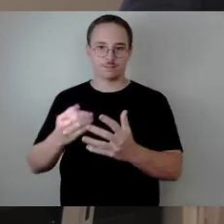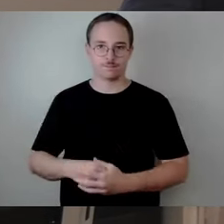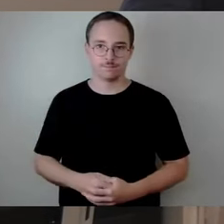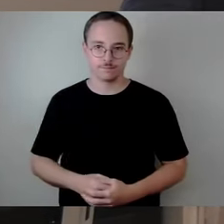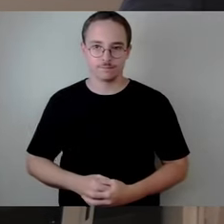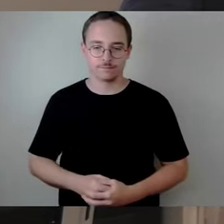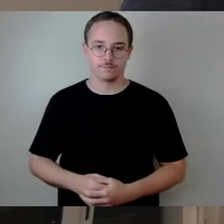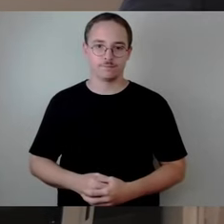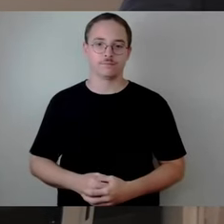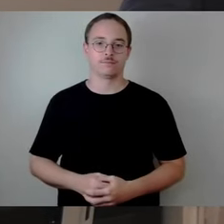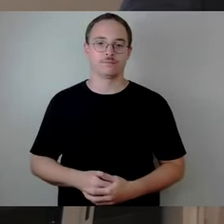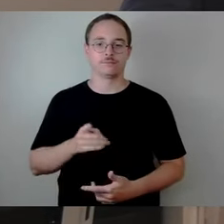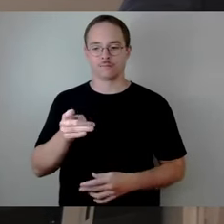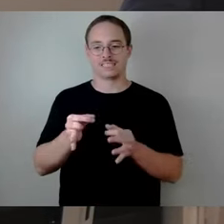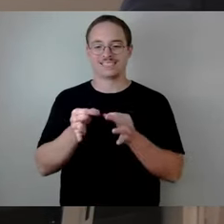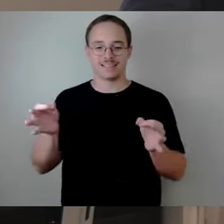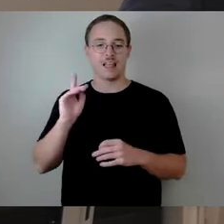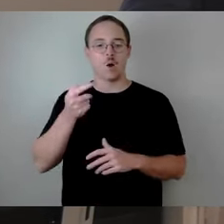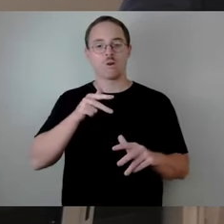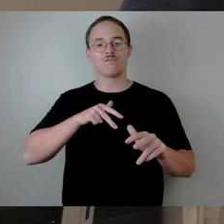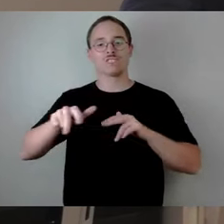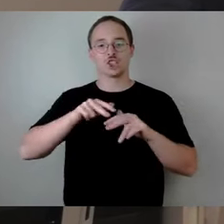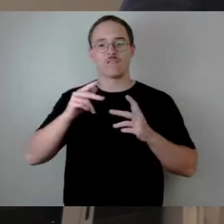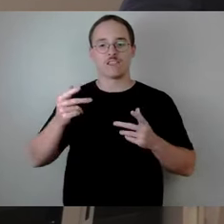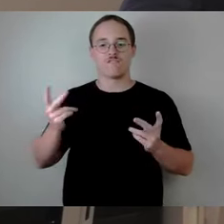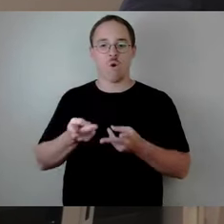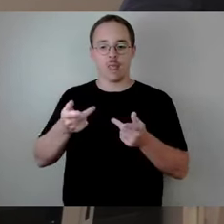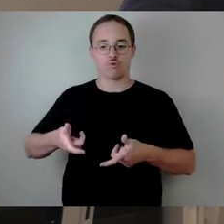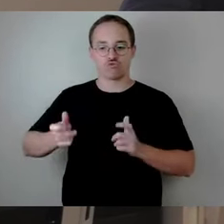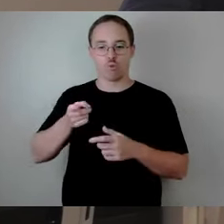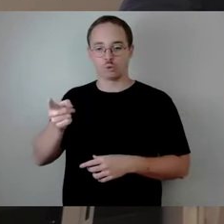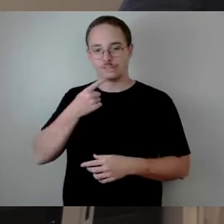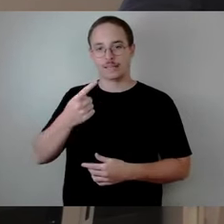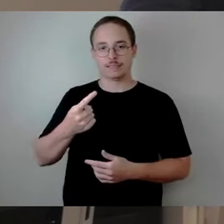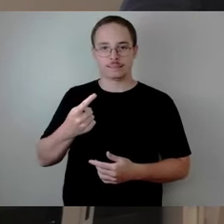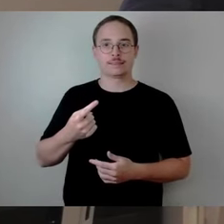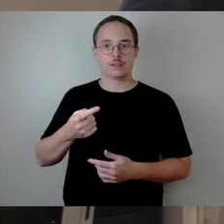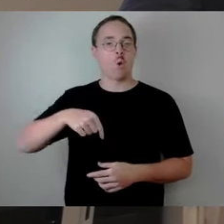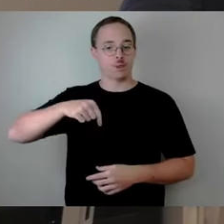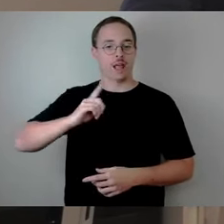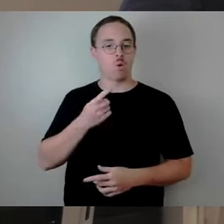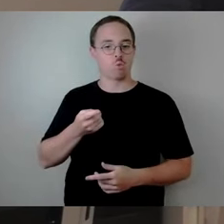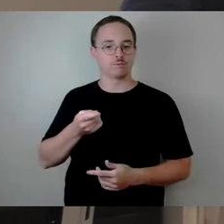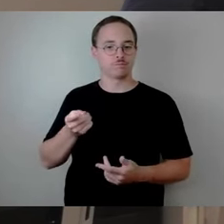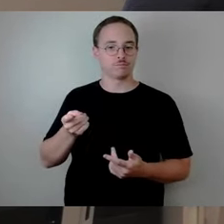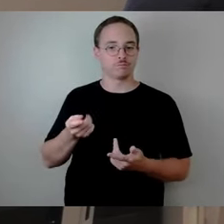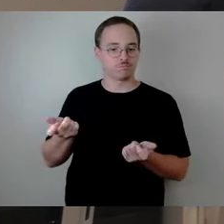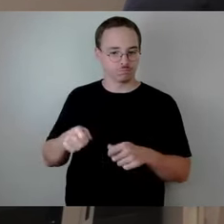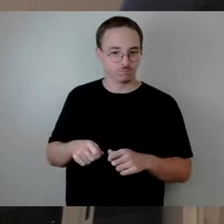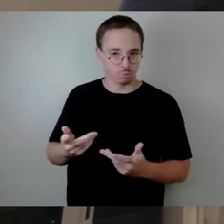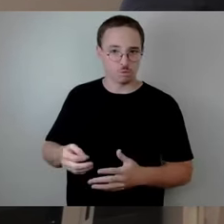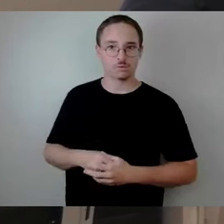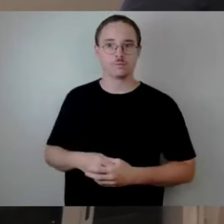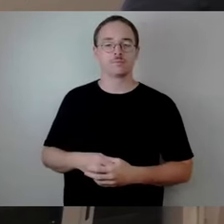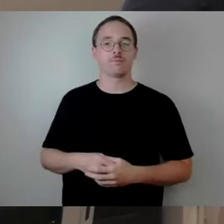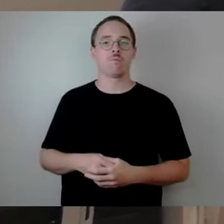im Wirtschaftsförderungsausschuss, der ja heute abgestimmt wird, beschlossen wurde, ist, dass